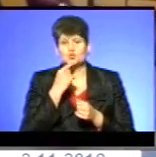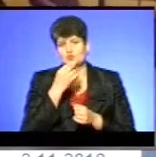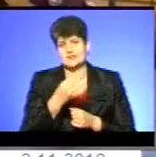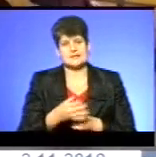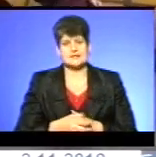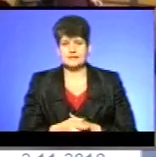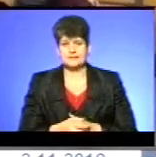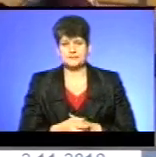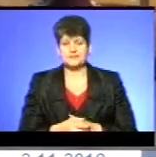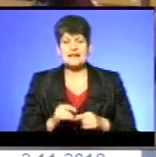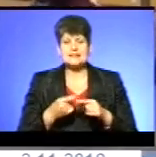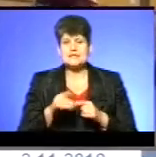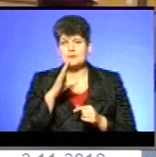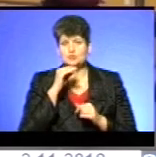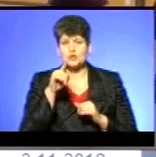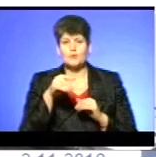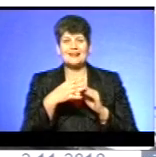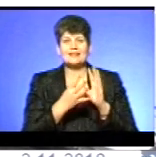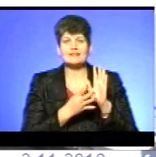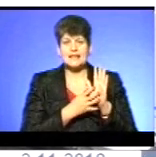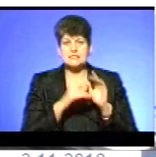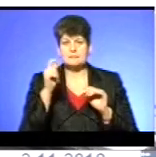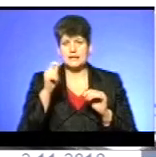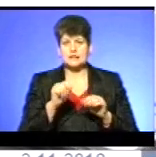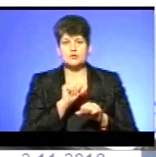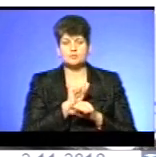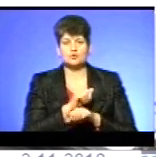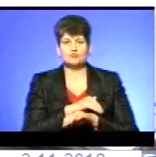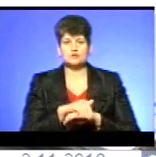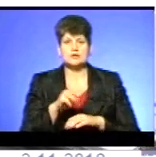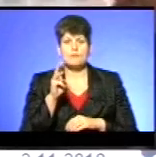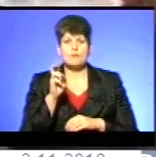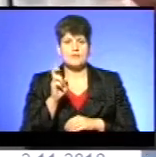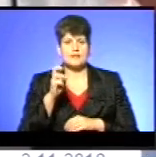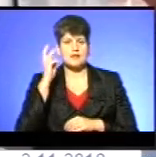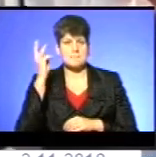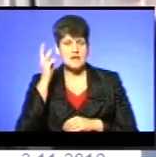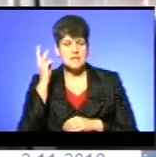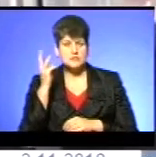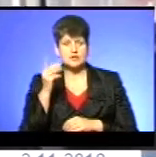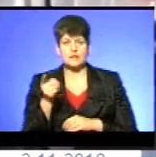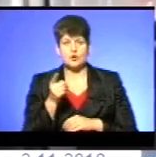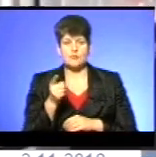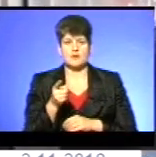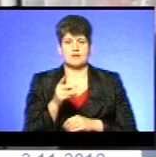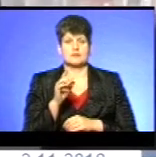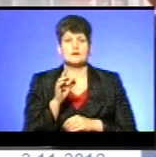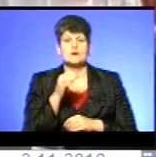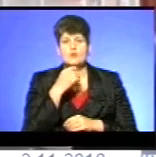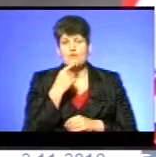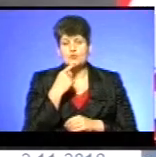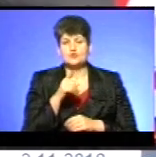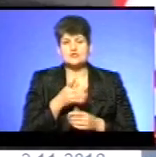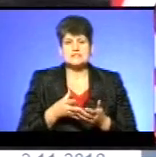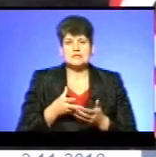Це маршрутка номер 19. Приїхала на зупинку, що на вулиці Богдана Хмельницького. Тернополян Петро Ошадовський заплатив